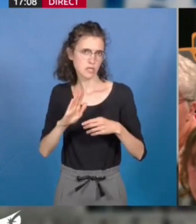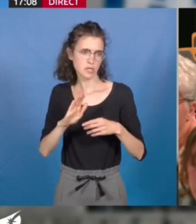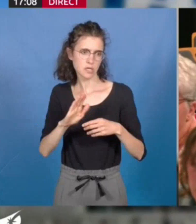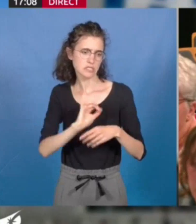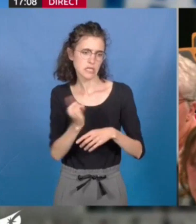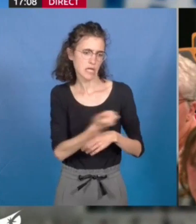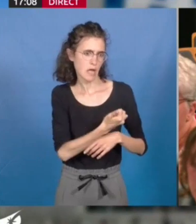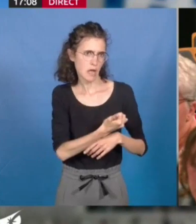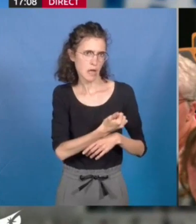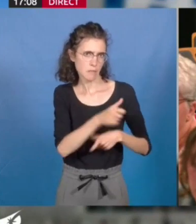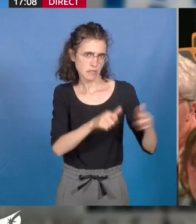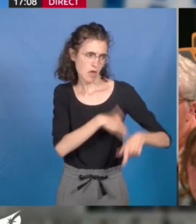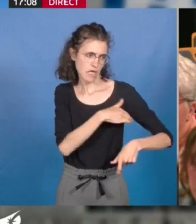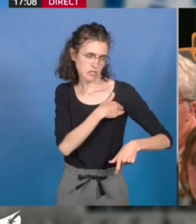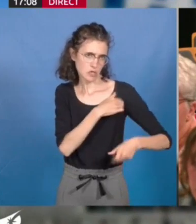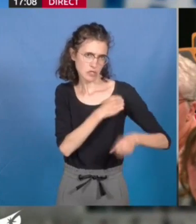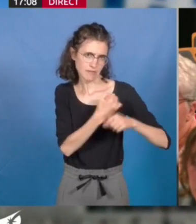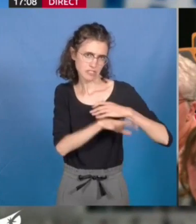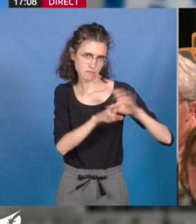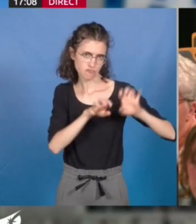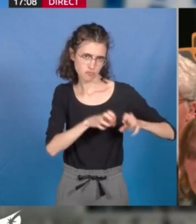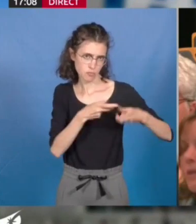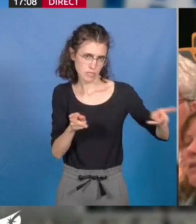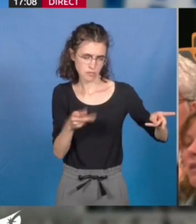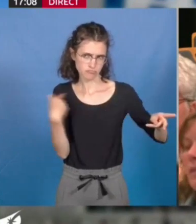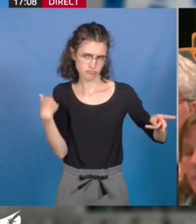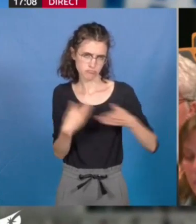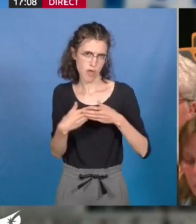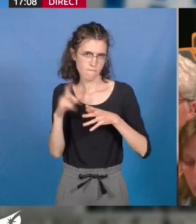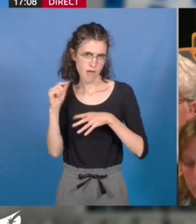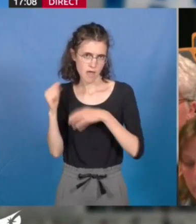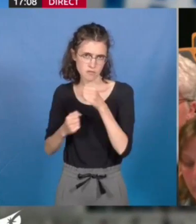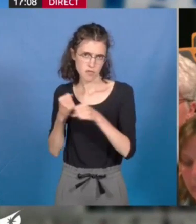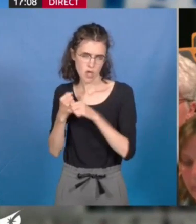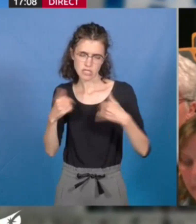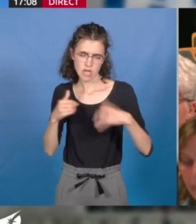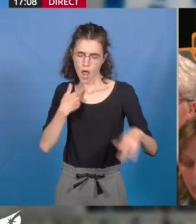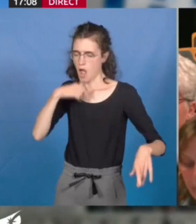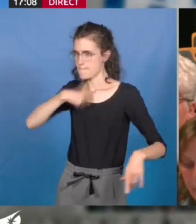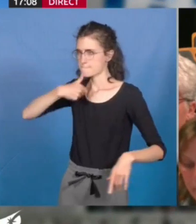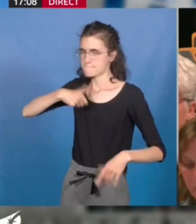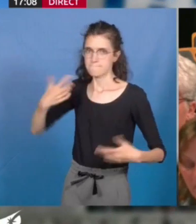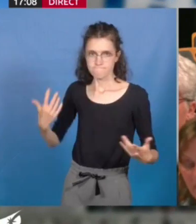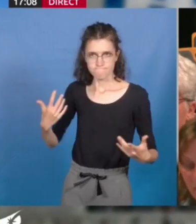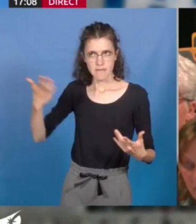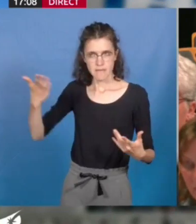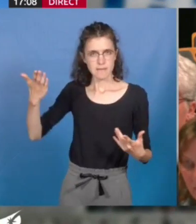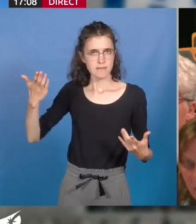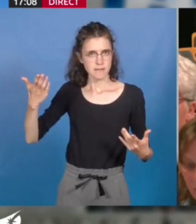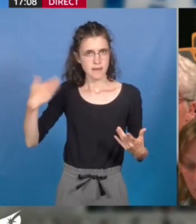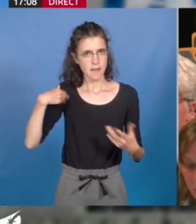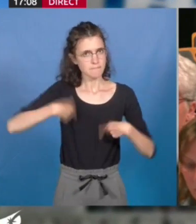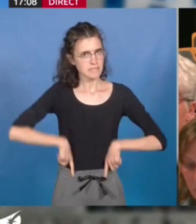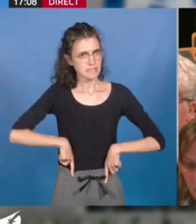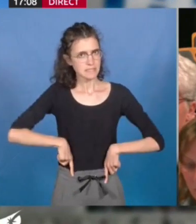'ensemble des agents de la fonction publique depuis plus de 20 ans. En revanche, le ministre a également annoncé une prime de pouvoir d'achat